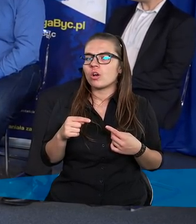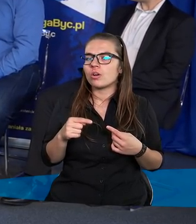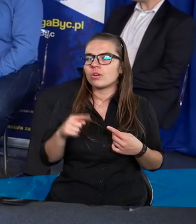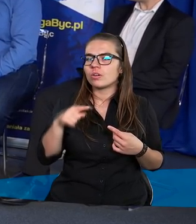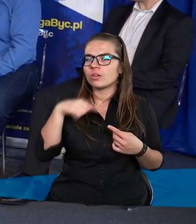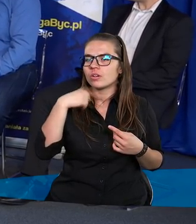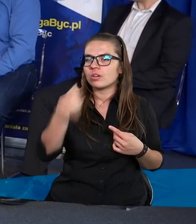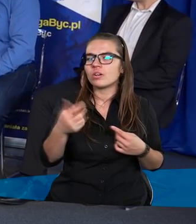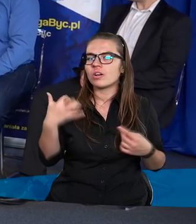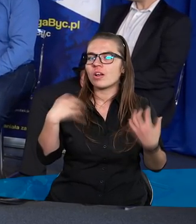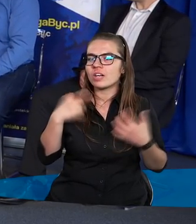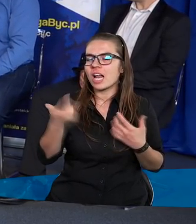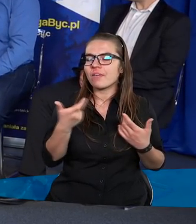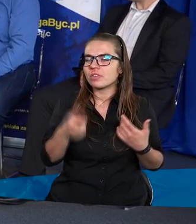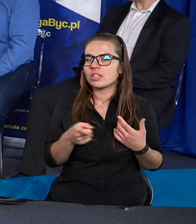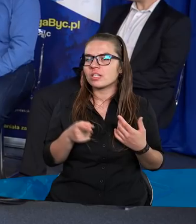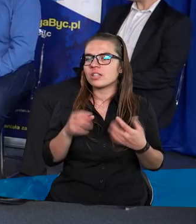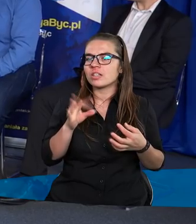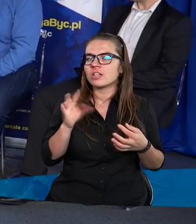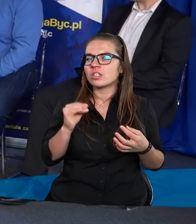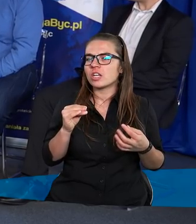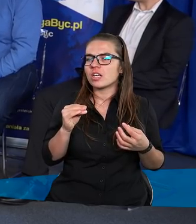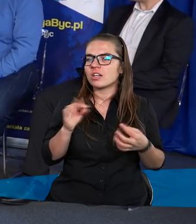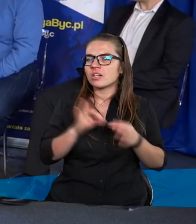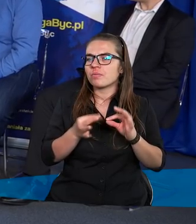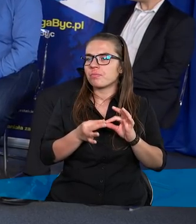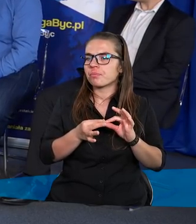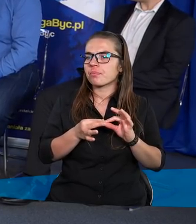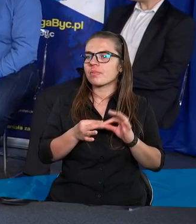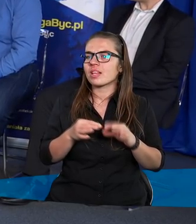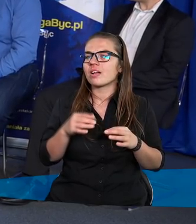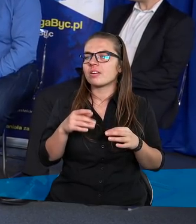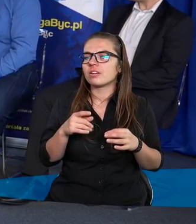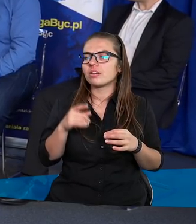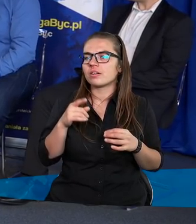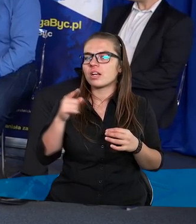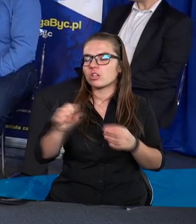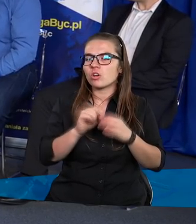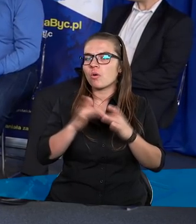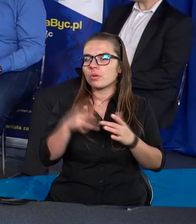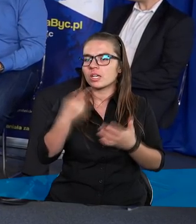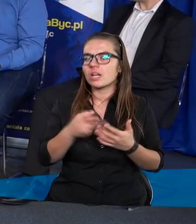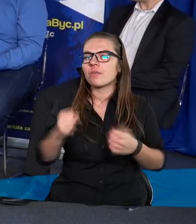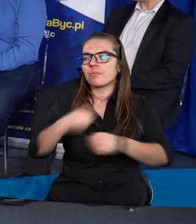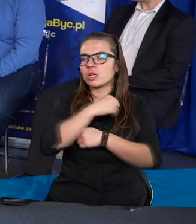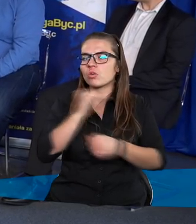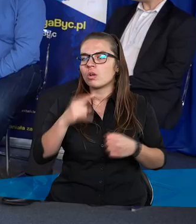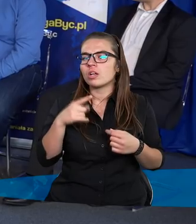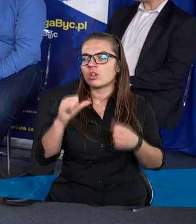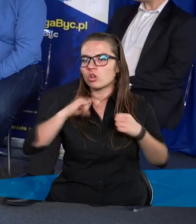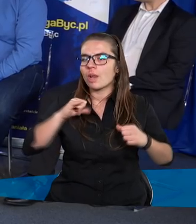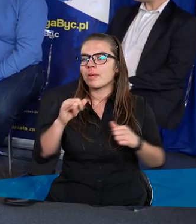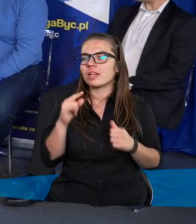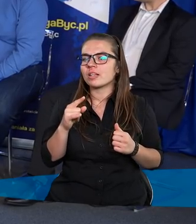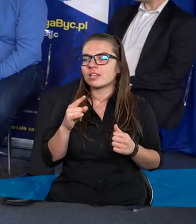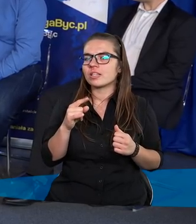wiesz co, takiego ćwieka nam zabiłeś. Kiedy wróciliśmy, kiedy poszliśmy wieczorem do łóżka, tak się przytuliliśmy do siebie